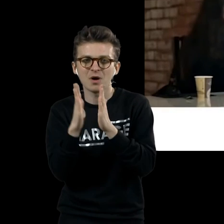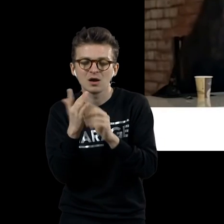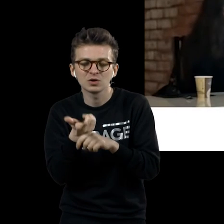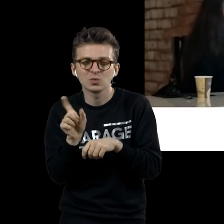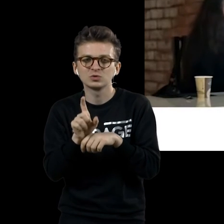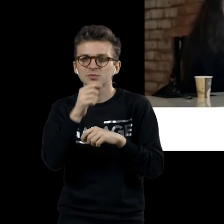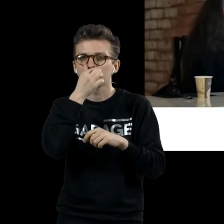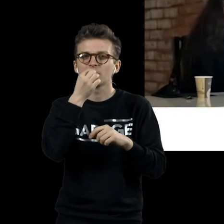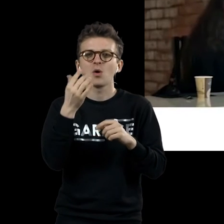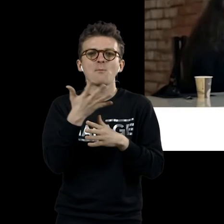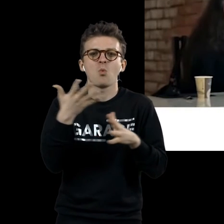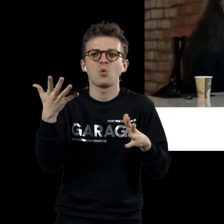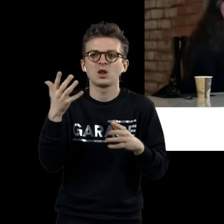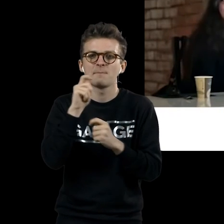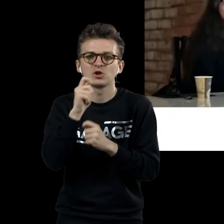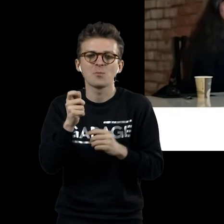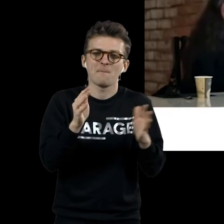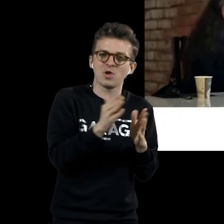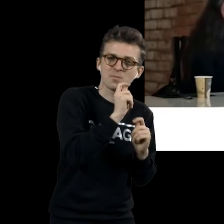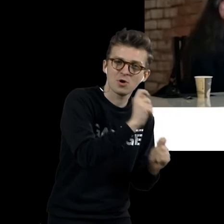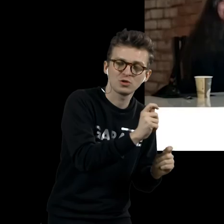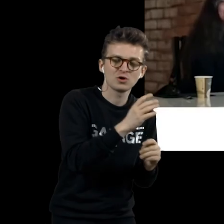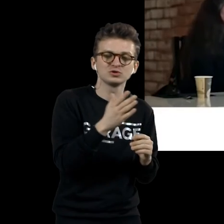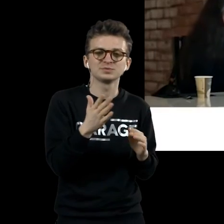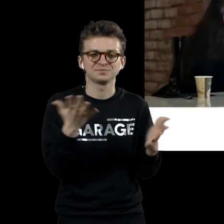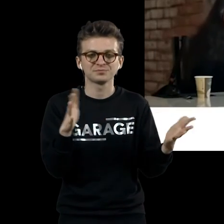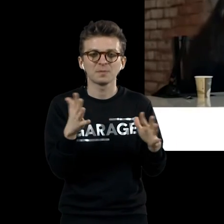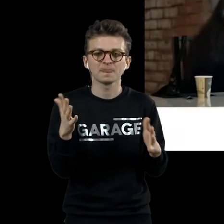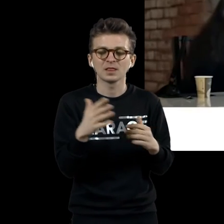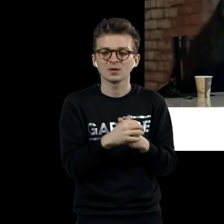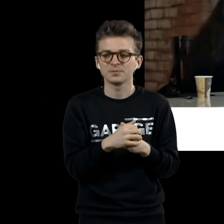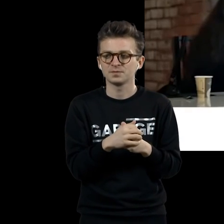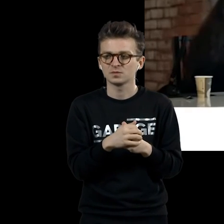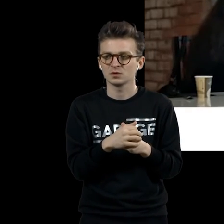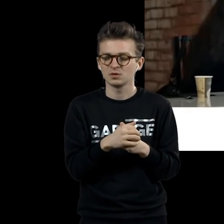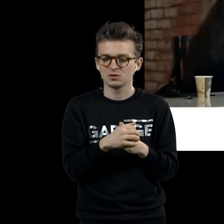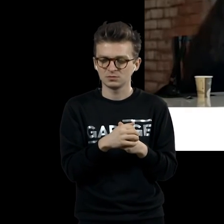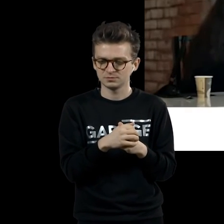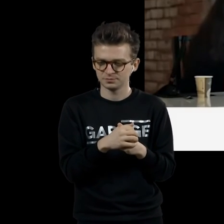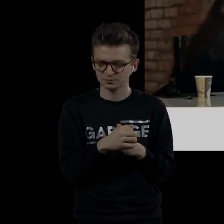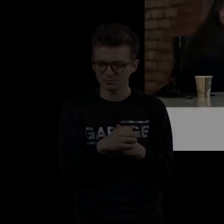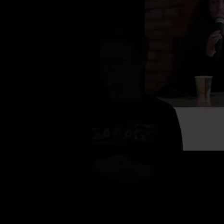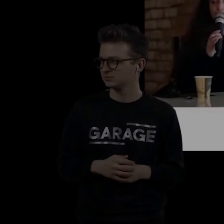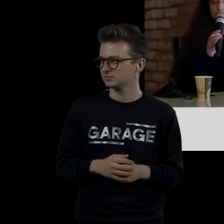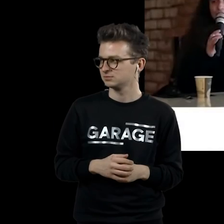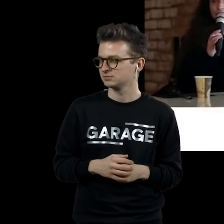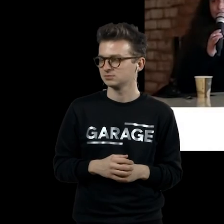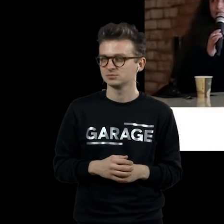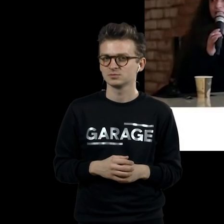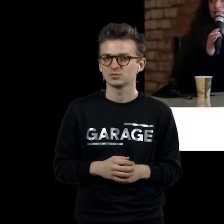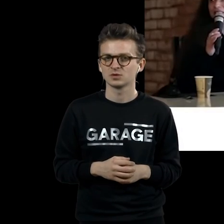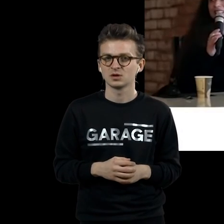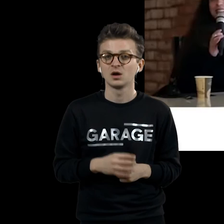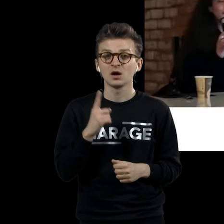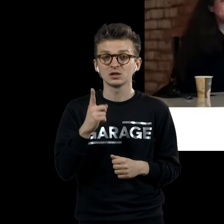более подарочные, менее подарочные. Там в кожаном переплете, в бархатном переплете. Вот так. Раз, два,